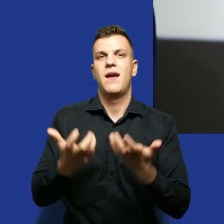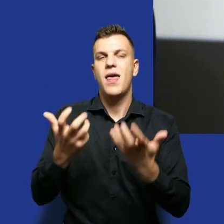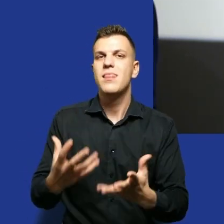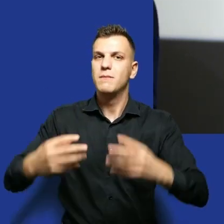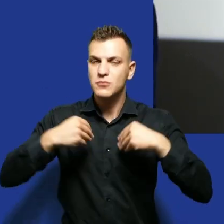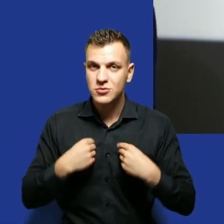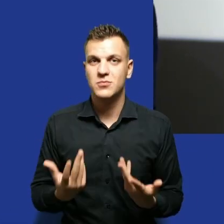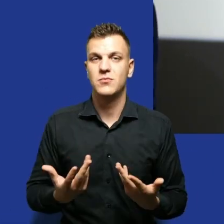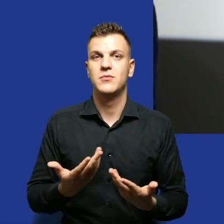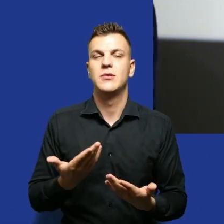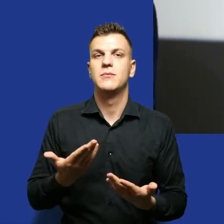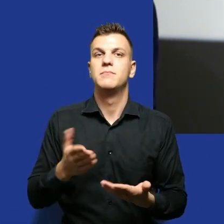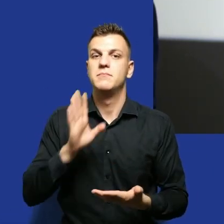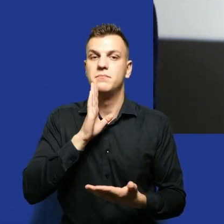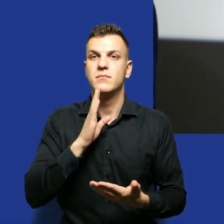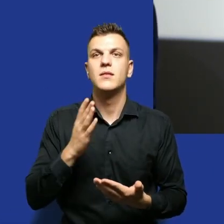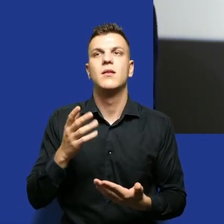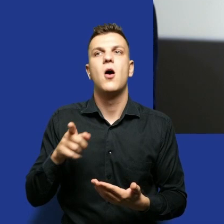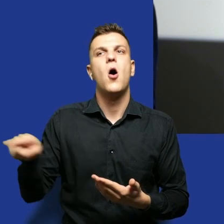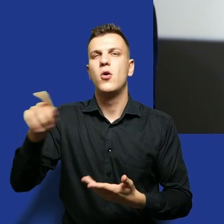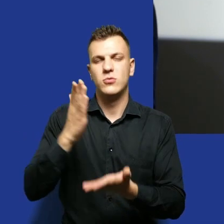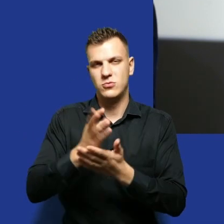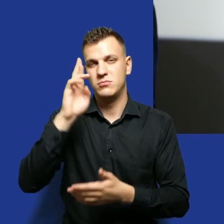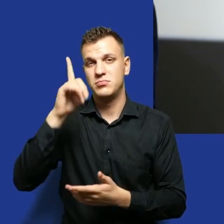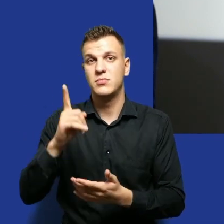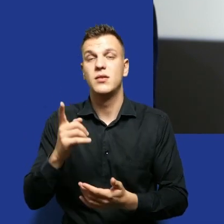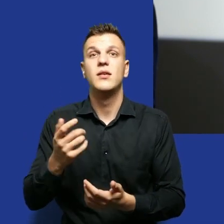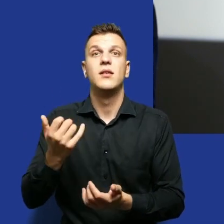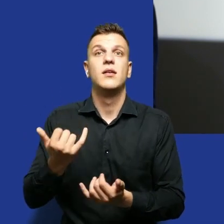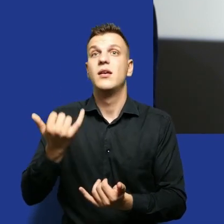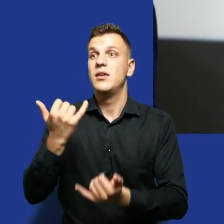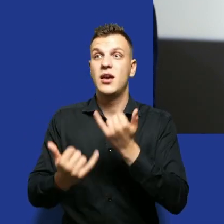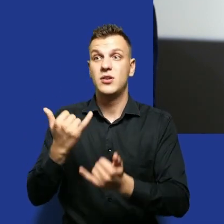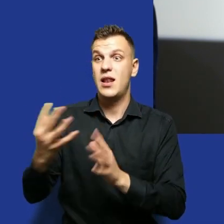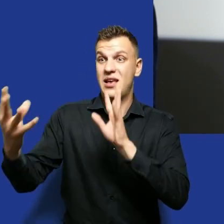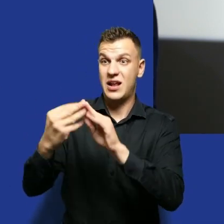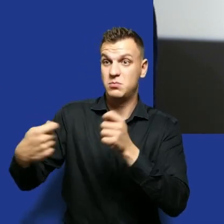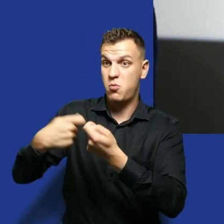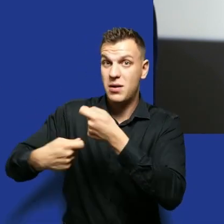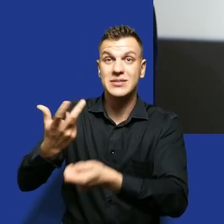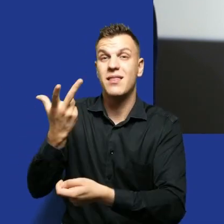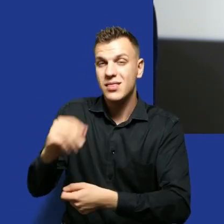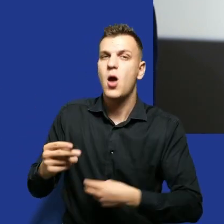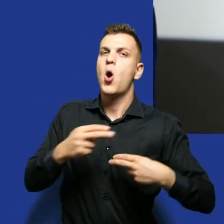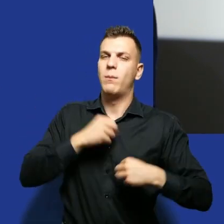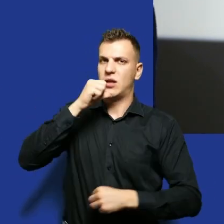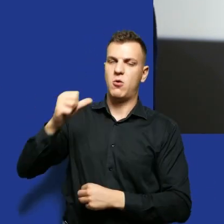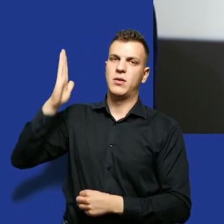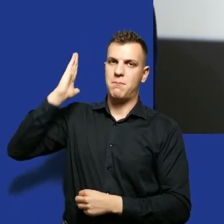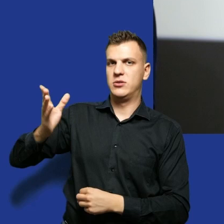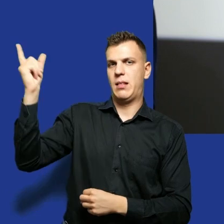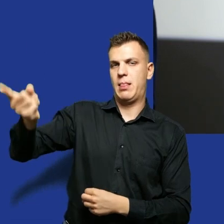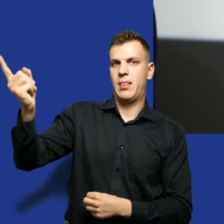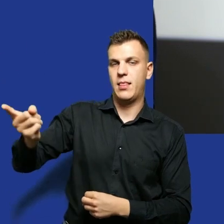zauważyli, że albo żyjemy w symbiozie, albo Komisja Europejska się do nich przyczepi po prostu. I w ten sposób ta